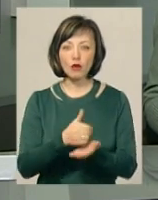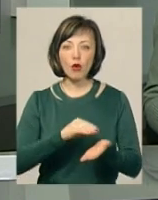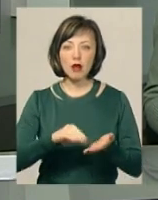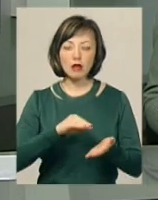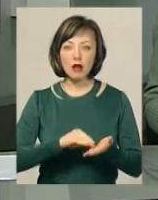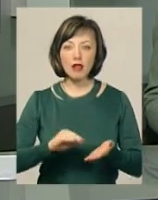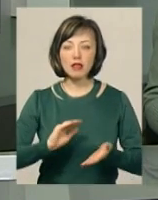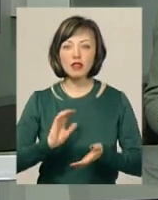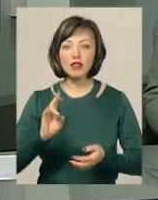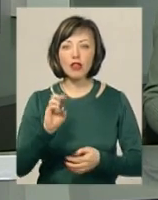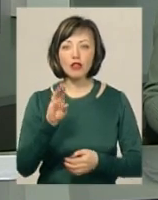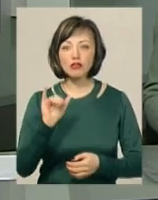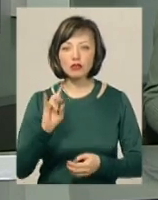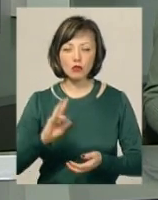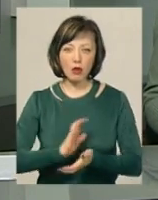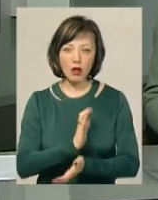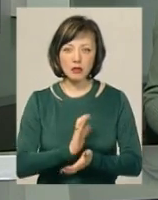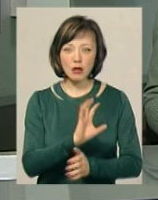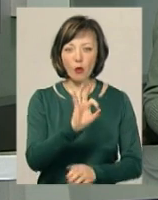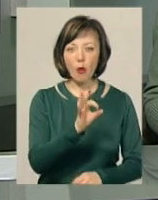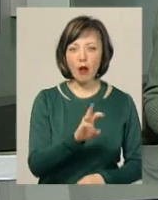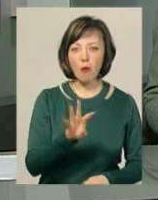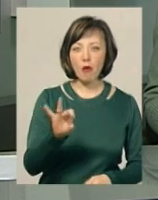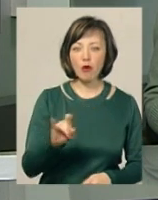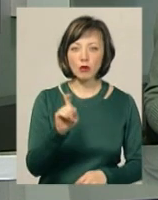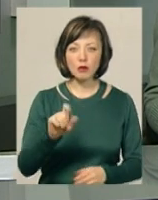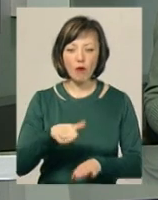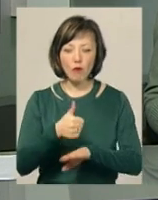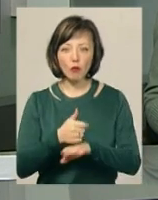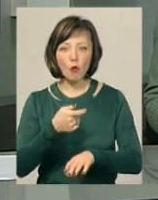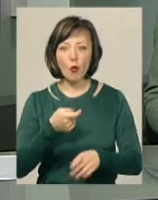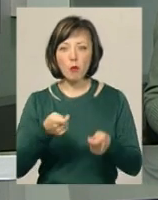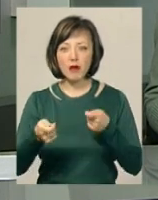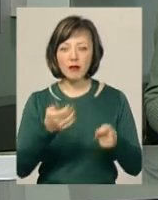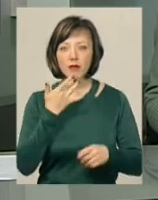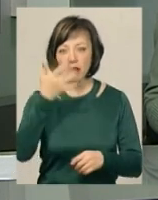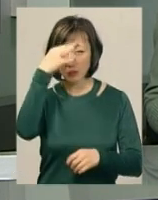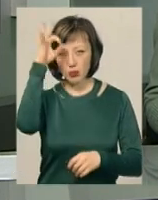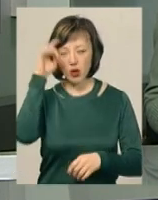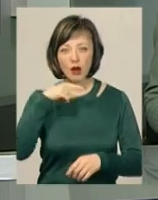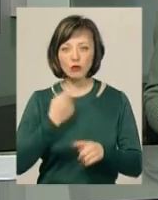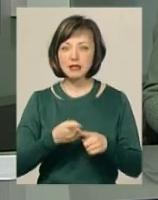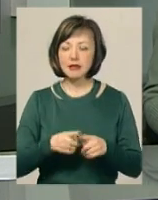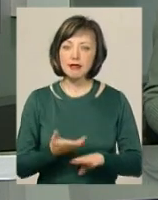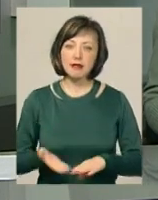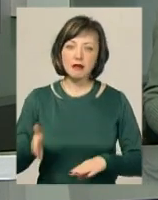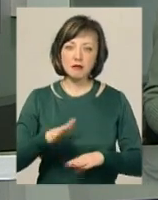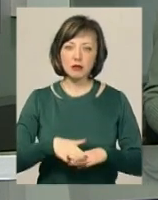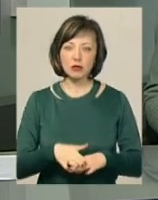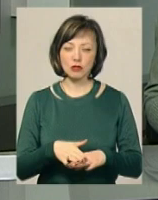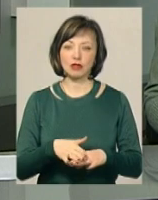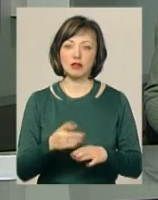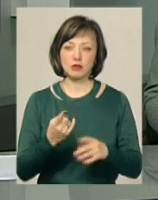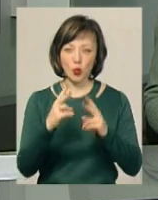нетішинського вісника Ольги Мороз. У Головному управлінні Нацполіції області кажуть, це одне з найскладніших розслідувань. Правоохоронці